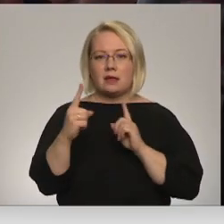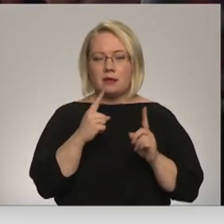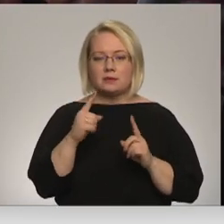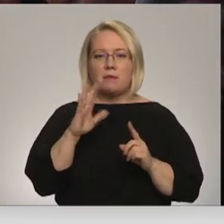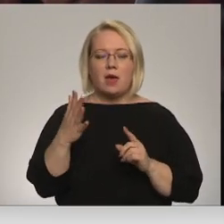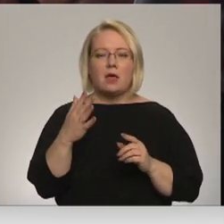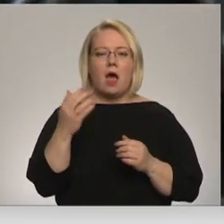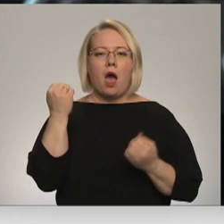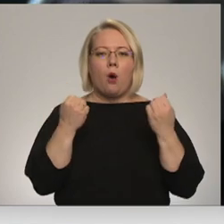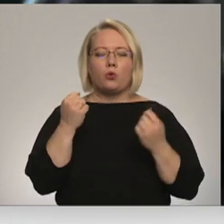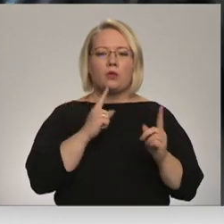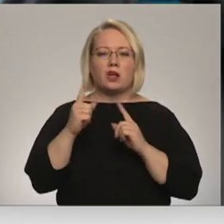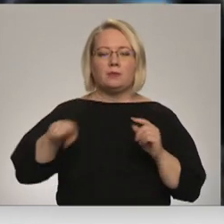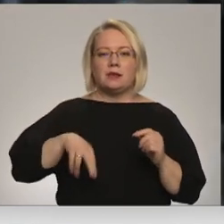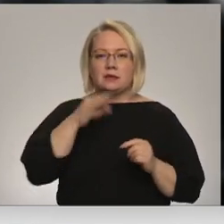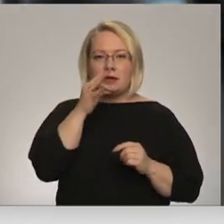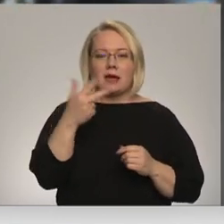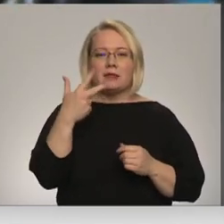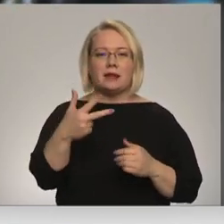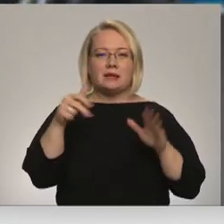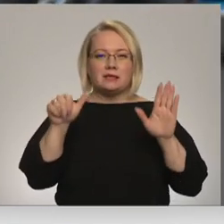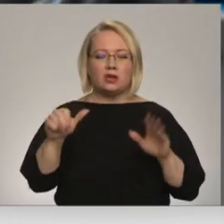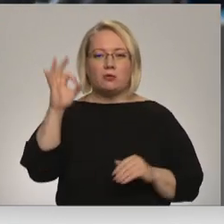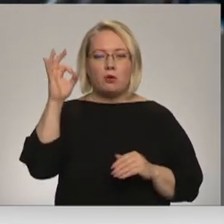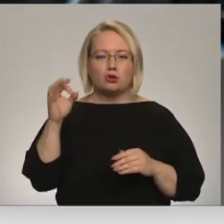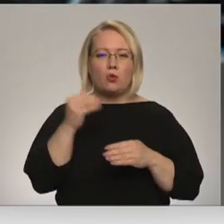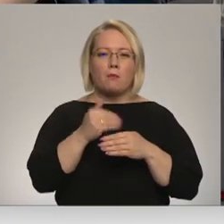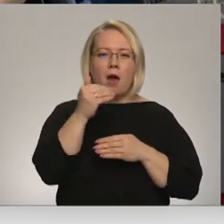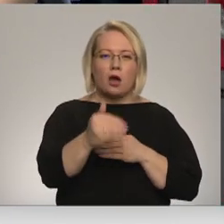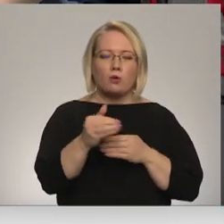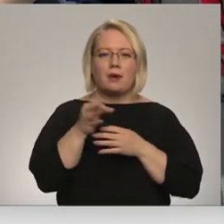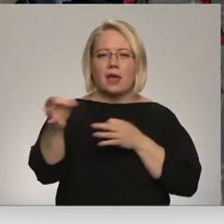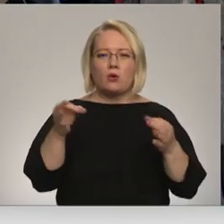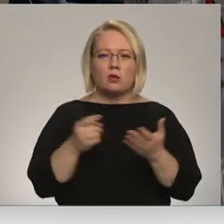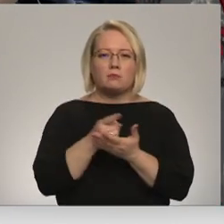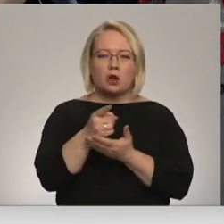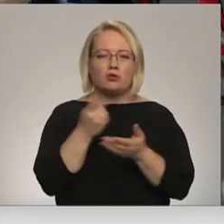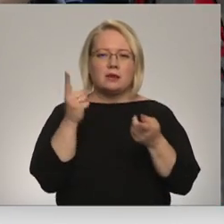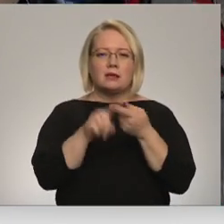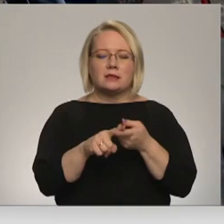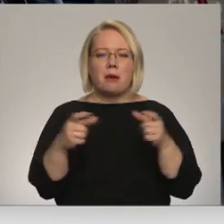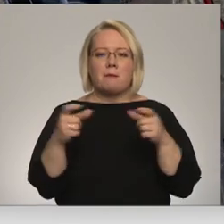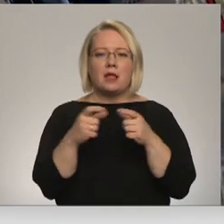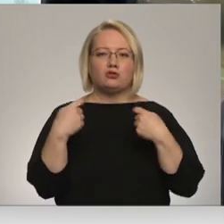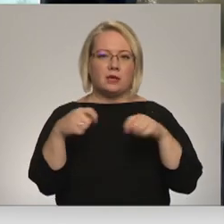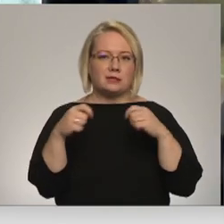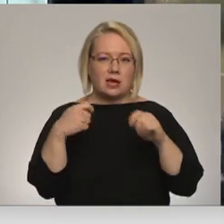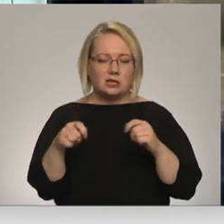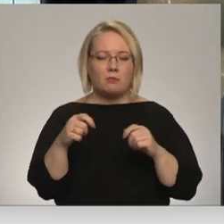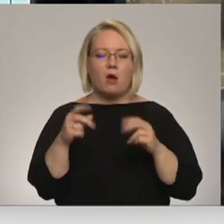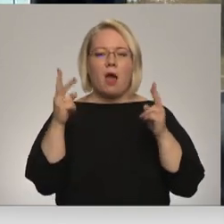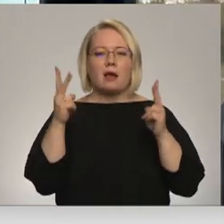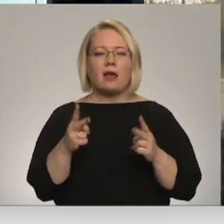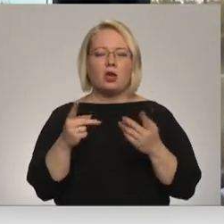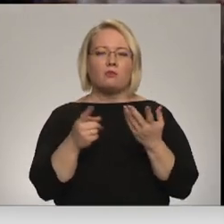autotransporta direkcijā stāsta, ka 36% no pārkāpumiem reģionālajos marštos bijuši saistīti ar biļešu tirzniecību. Gadījums skaits